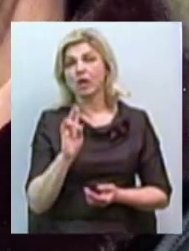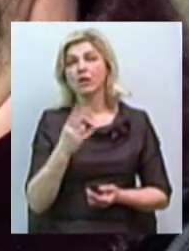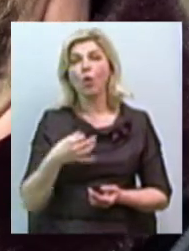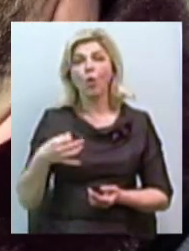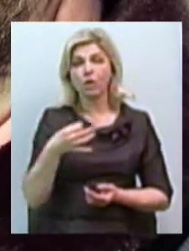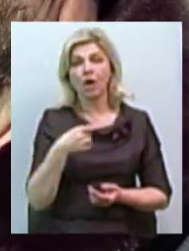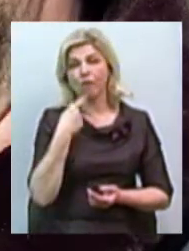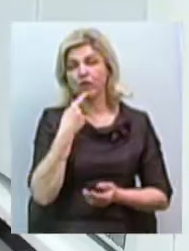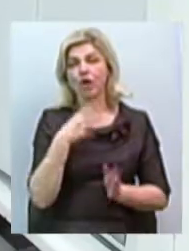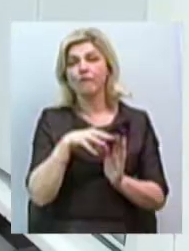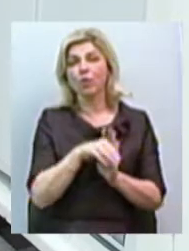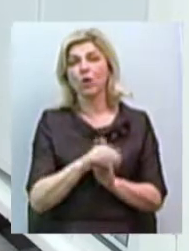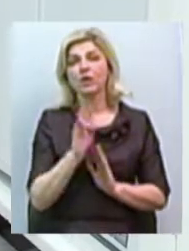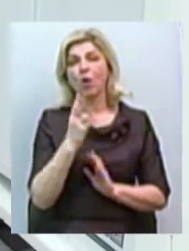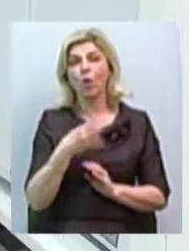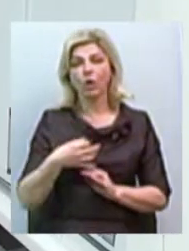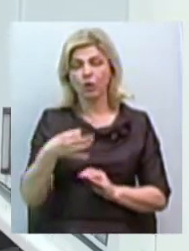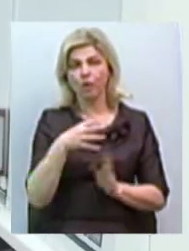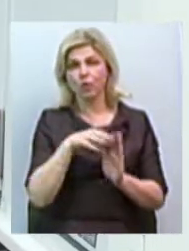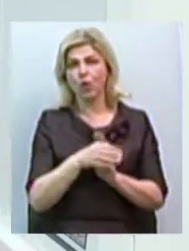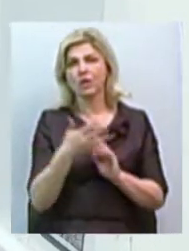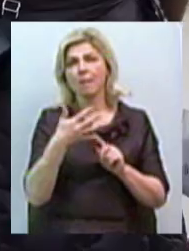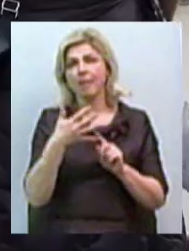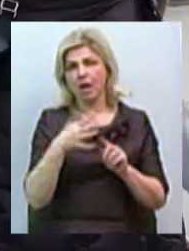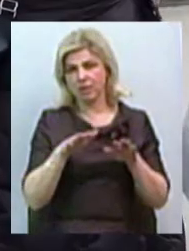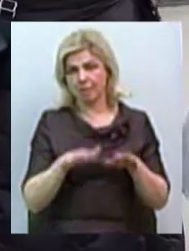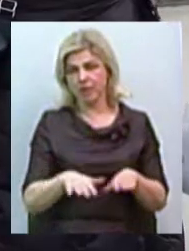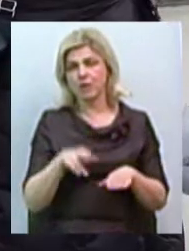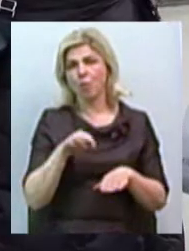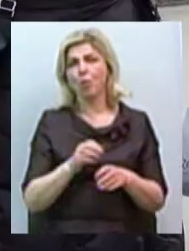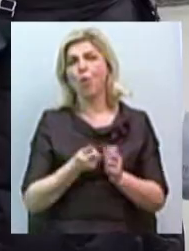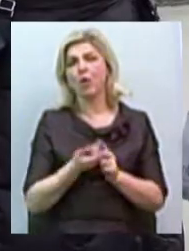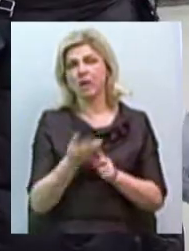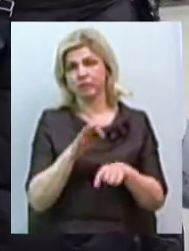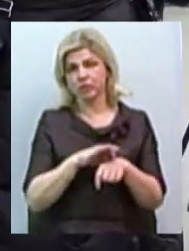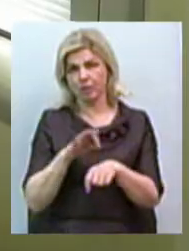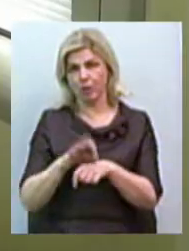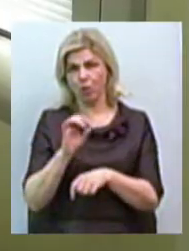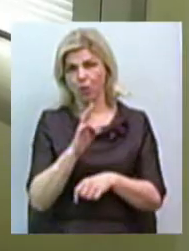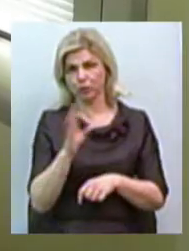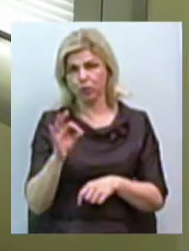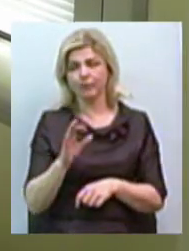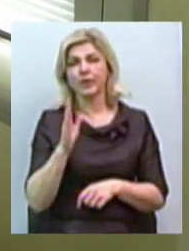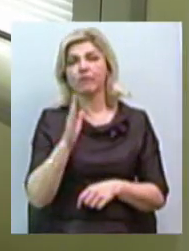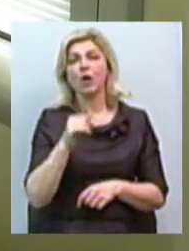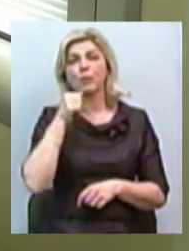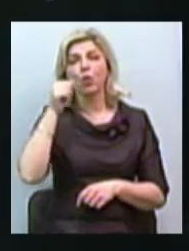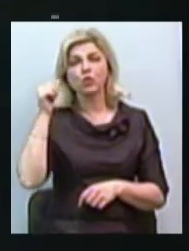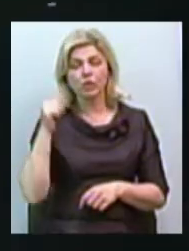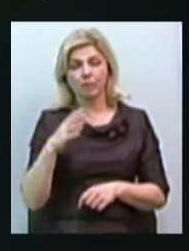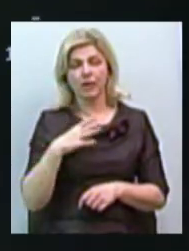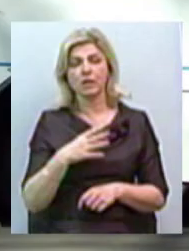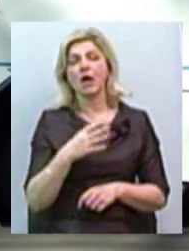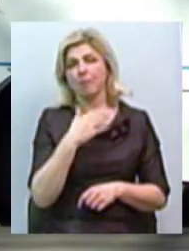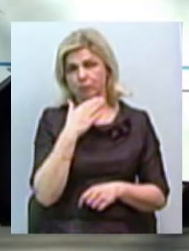'ятірку областей з найбільшою кількістю онкохворих. У 2019 році на обліку перебували 495 жінок з раком молочних